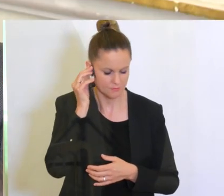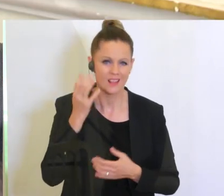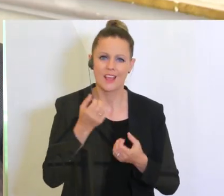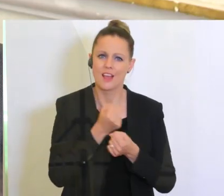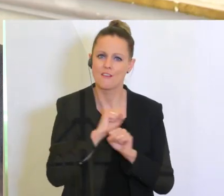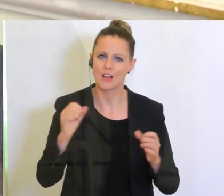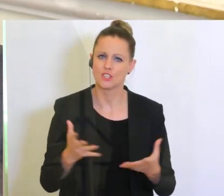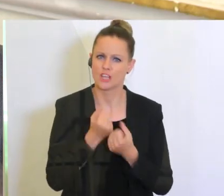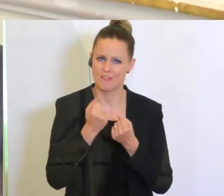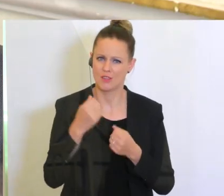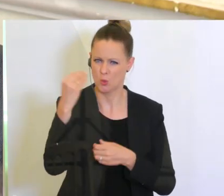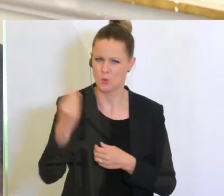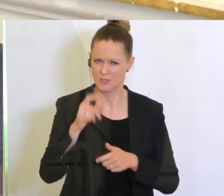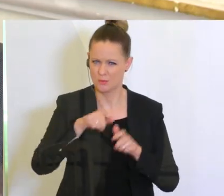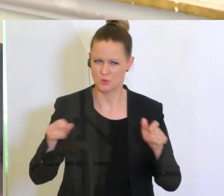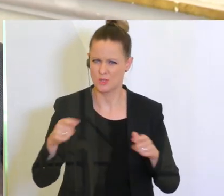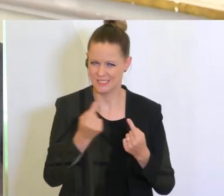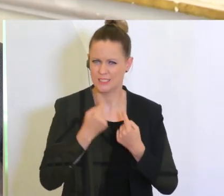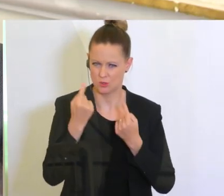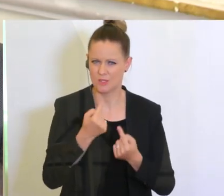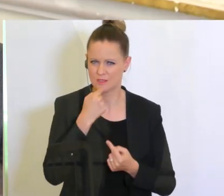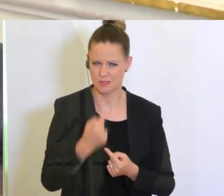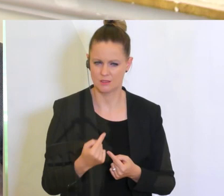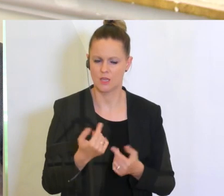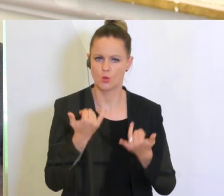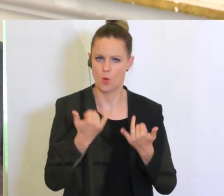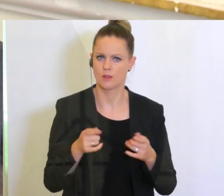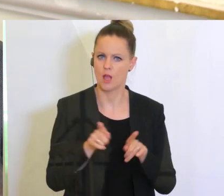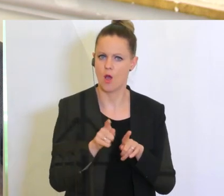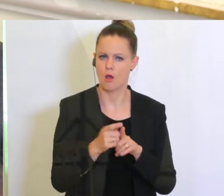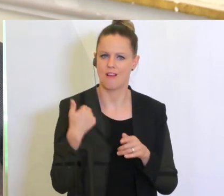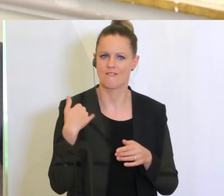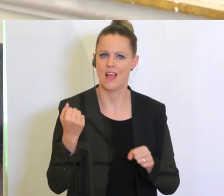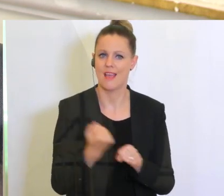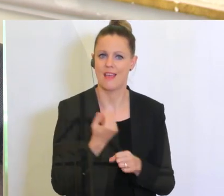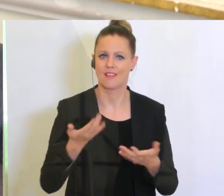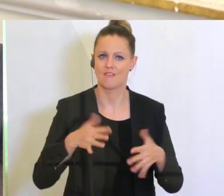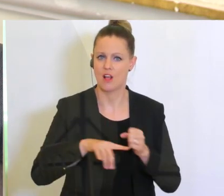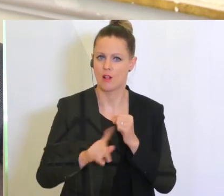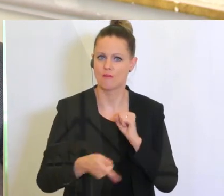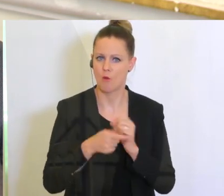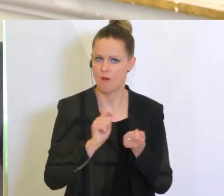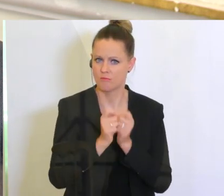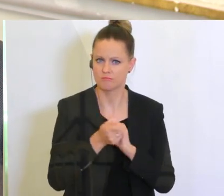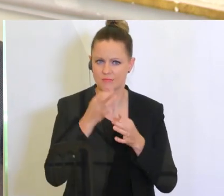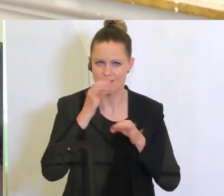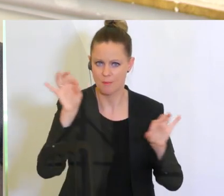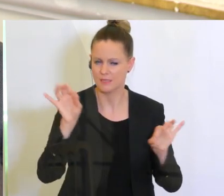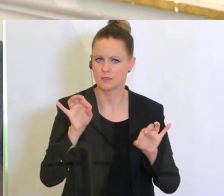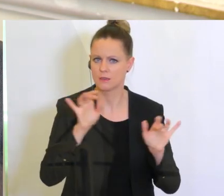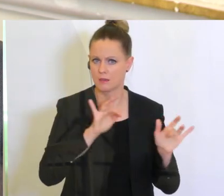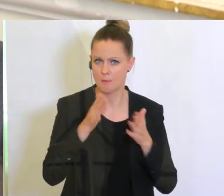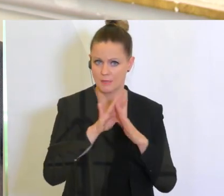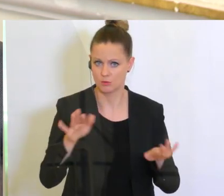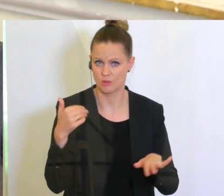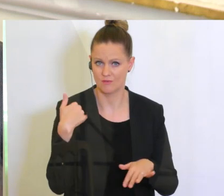Der Finanzminister hat ja heute Vormittag beim Härtefallfonds einige Änderungen präsentiert, einige Verbesserungen, Ausweitungen. Wird es trotzdem noch